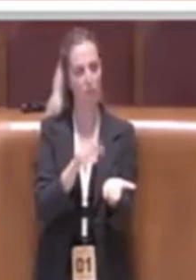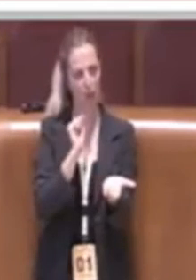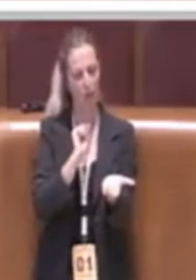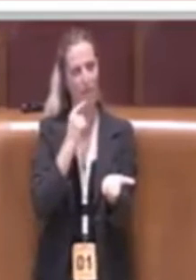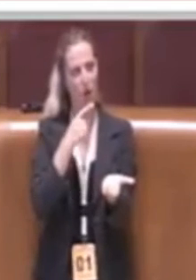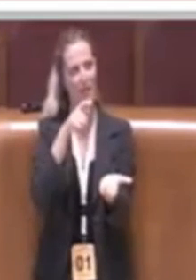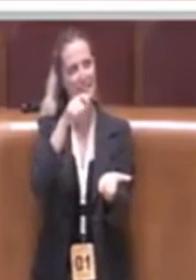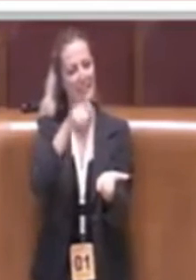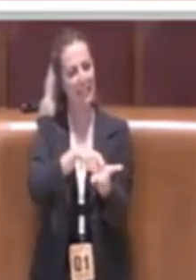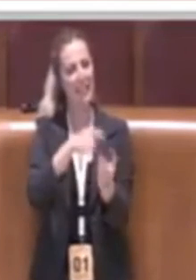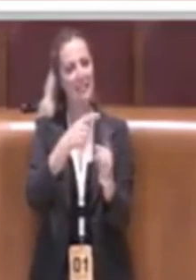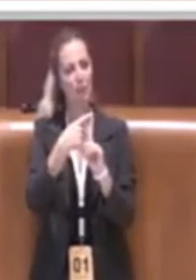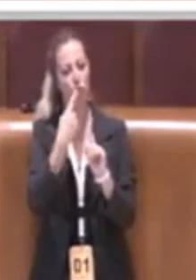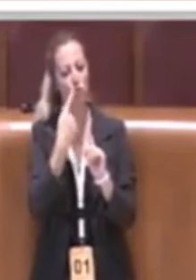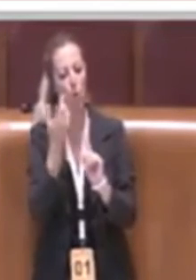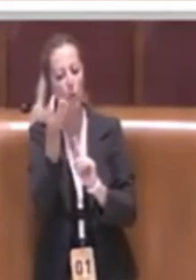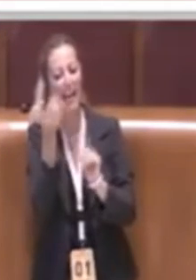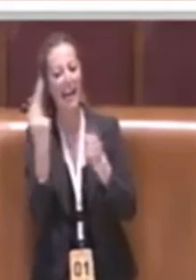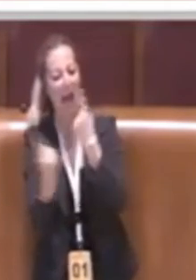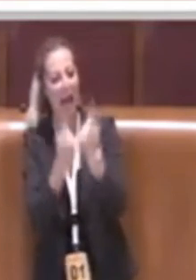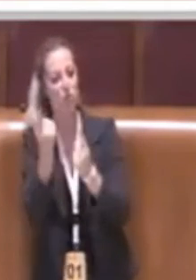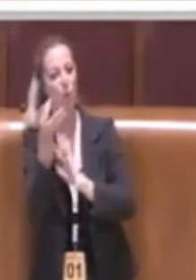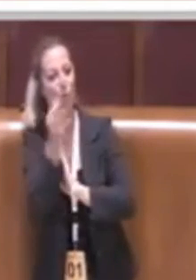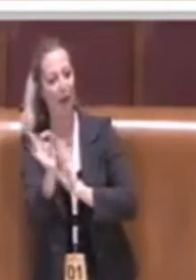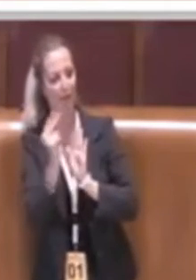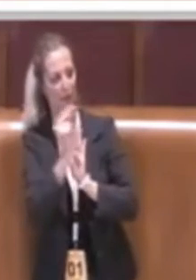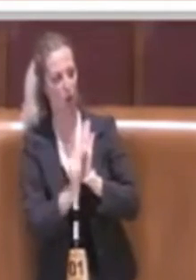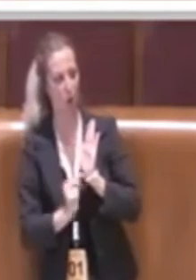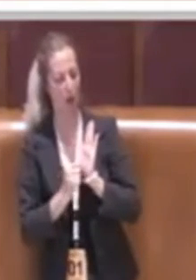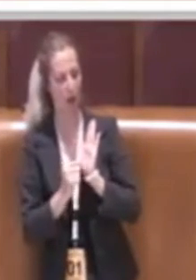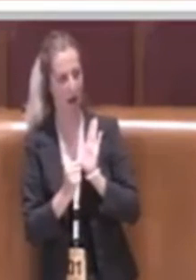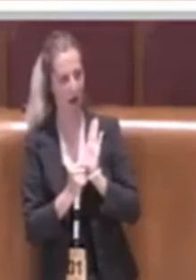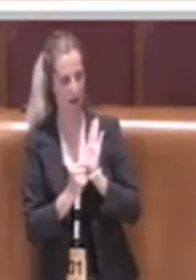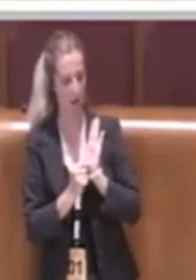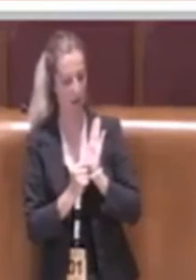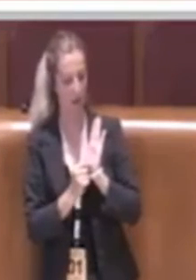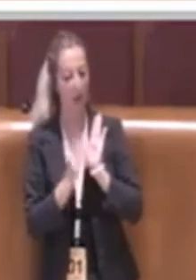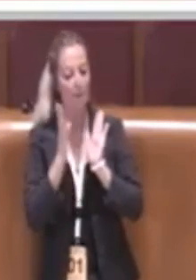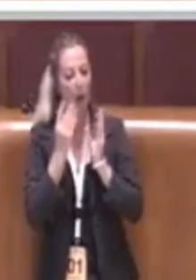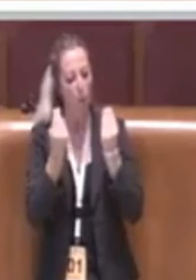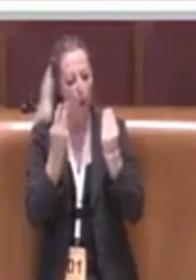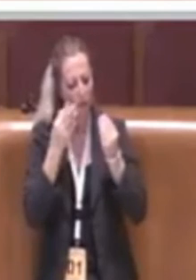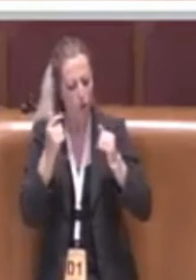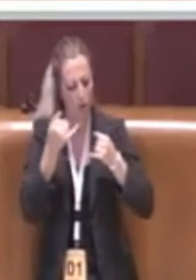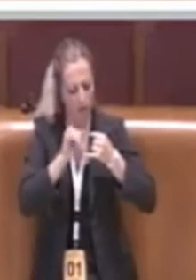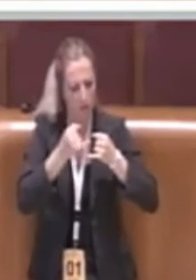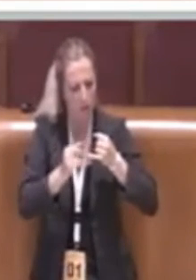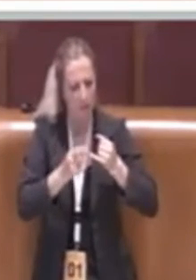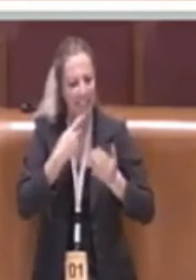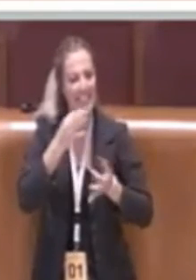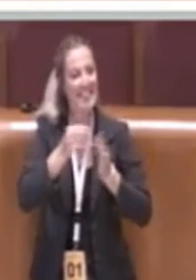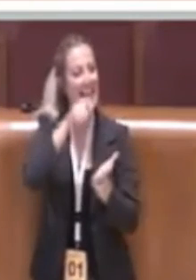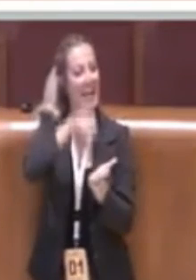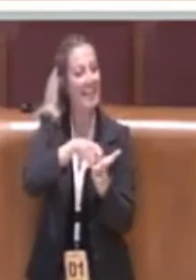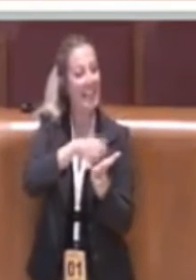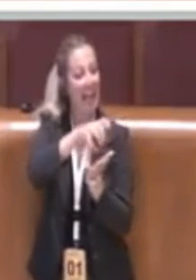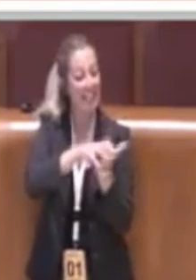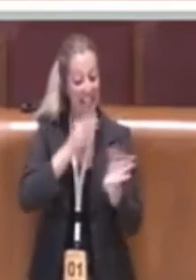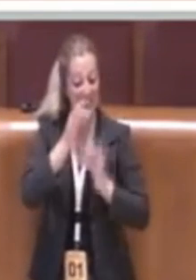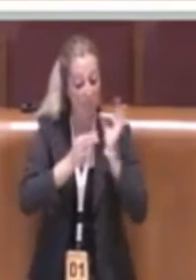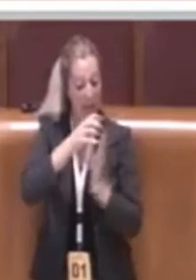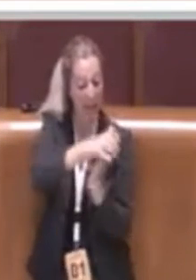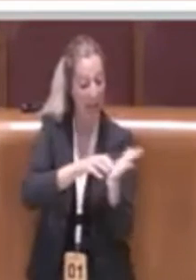particolare una casistica veramente particolare nelle spiegazioni della sentenza in realtà